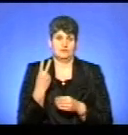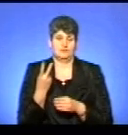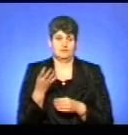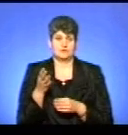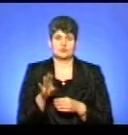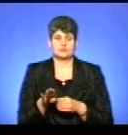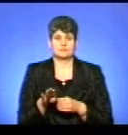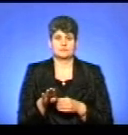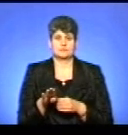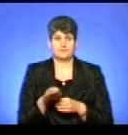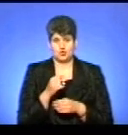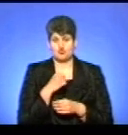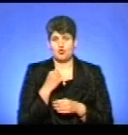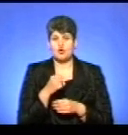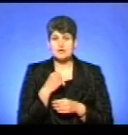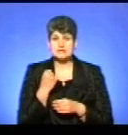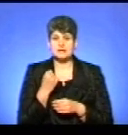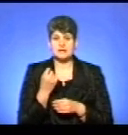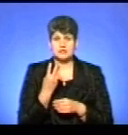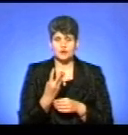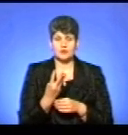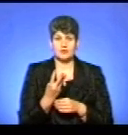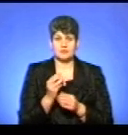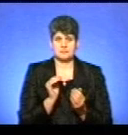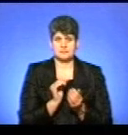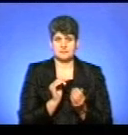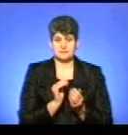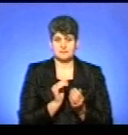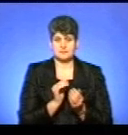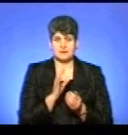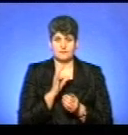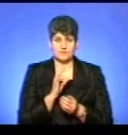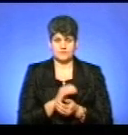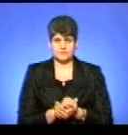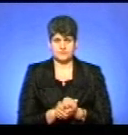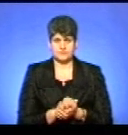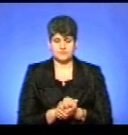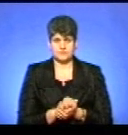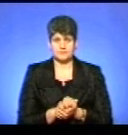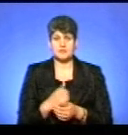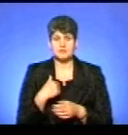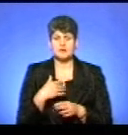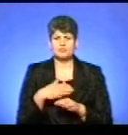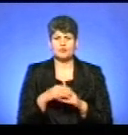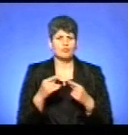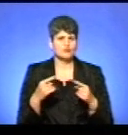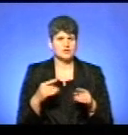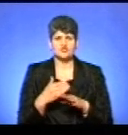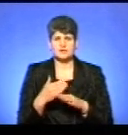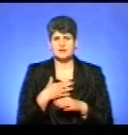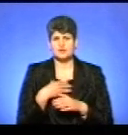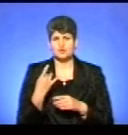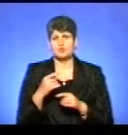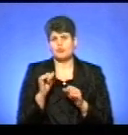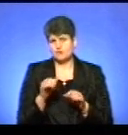дорослих і трьох перьярків вовка. Тобто ми розуміємо, що в будь-якій частині нашої області